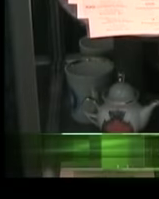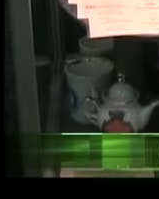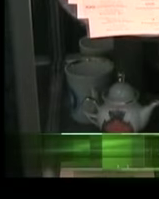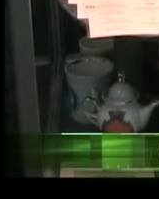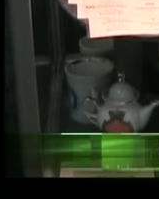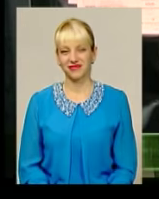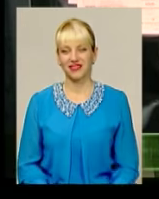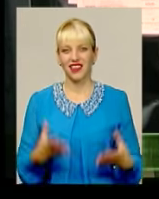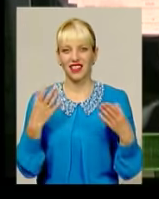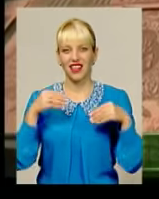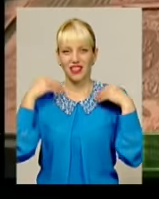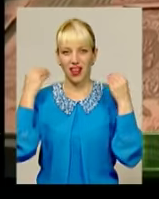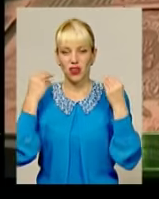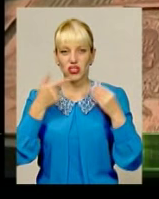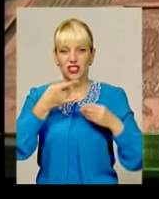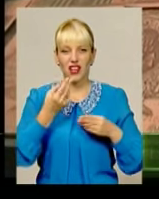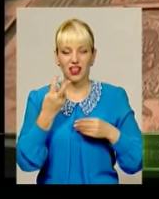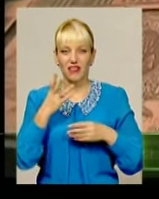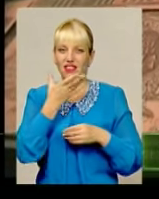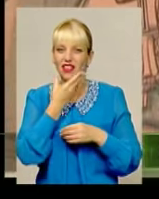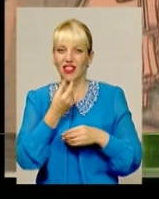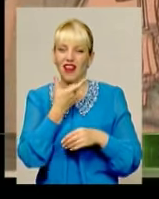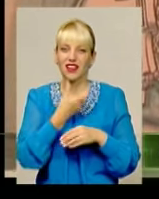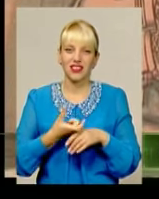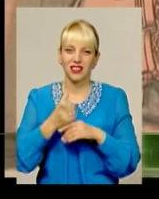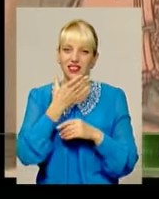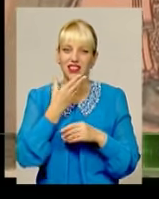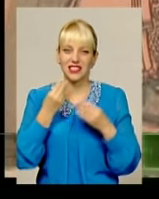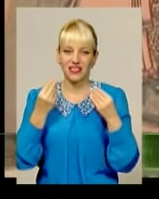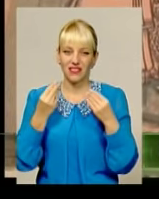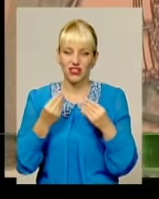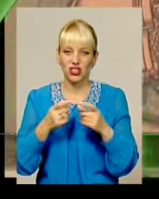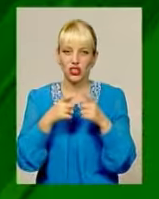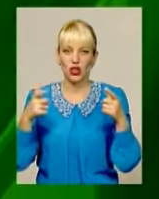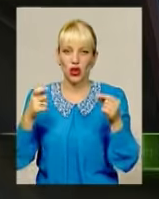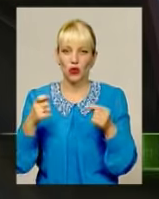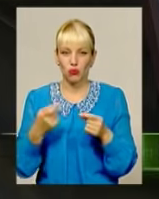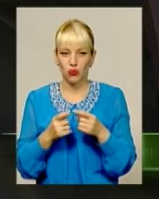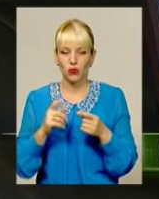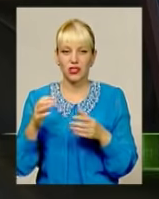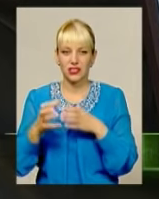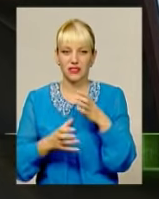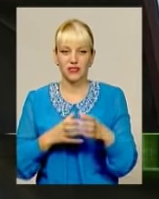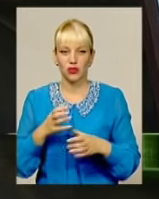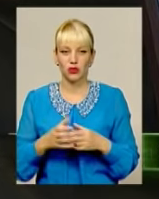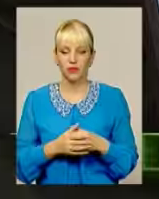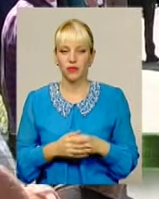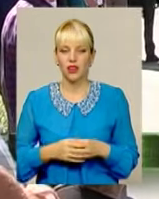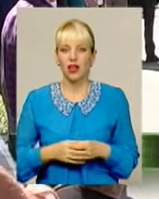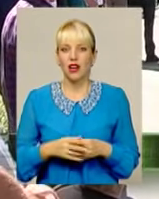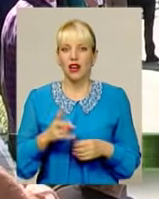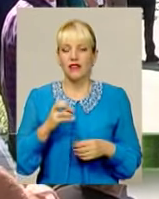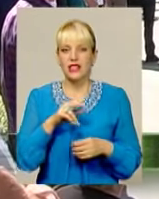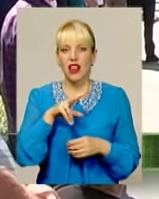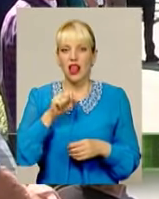День народження гривні. Про найкрасивіші купюри світу, які практично неможливо підробити. Ціна незалежності у Славуті